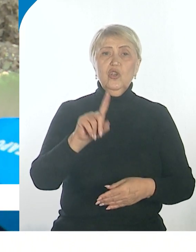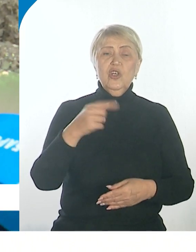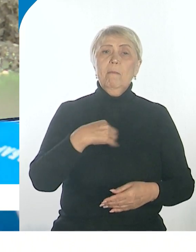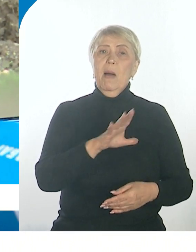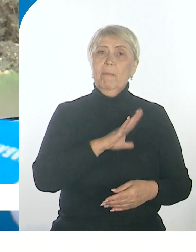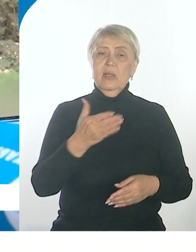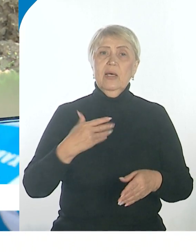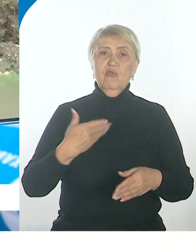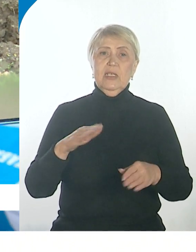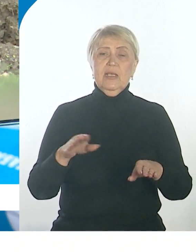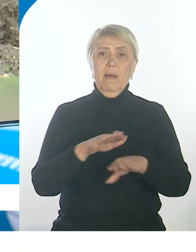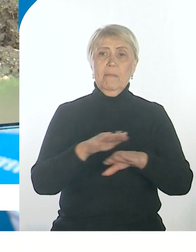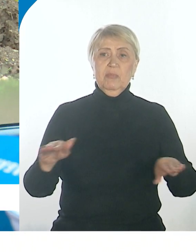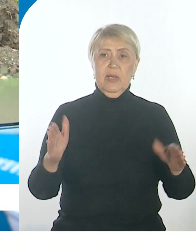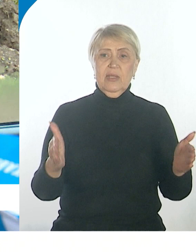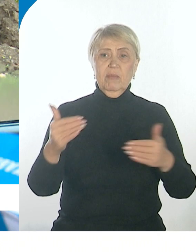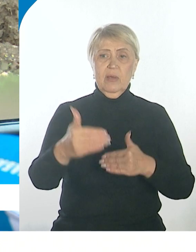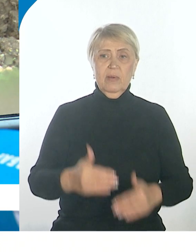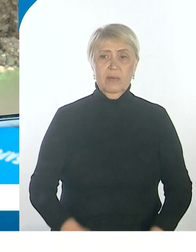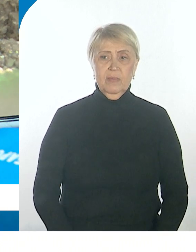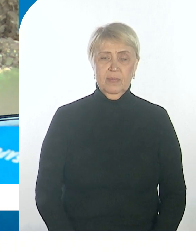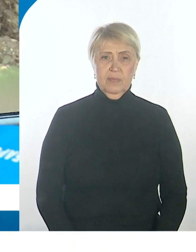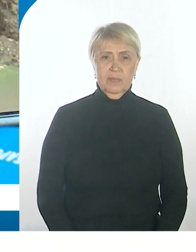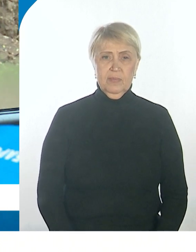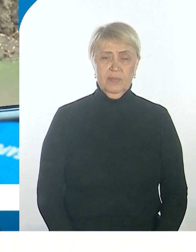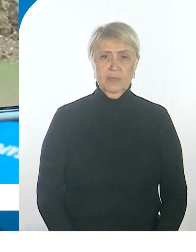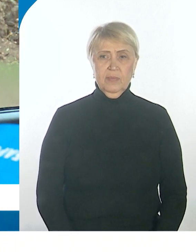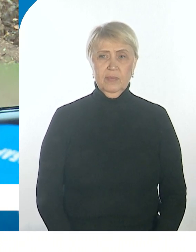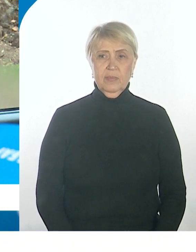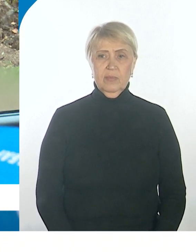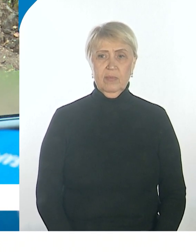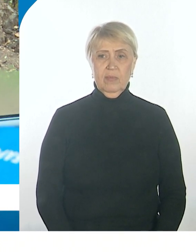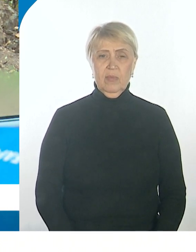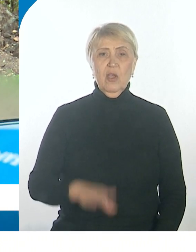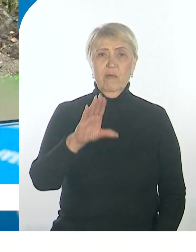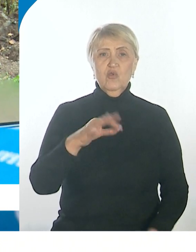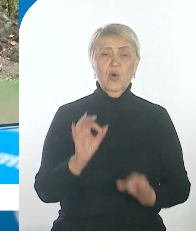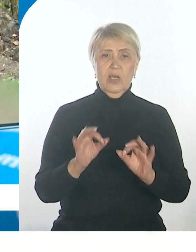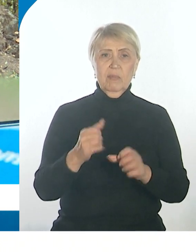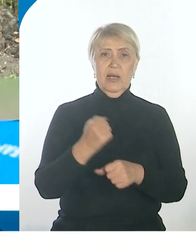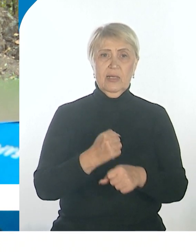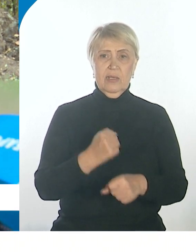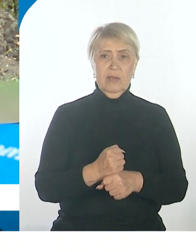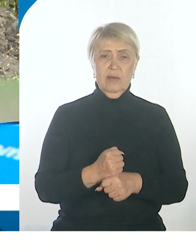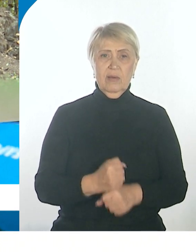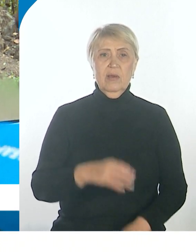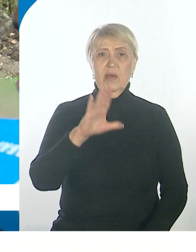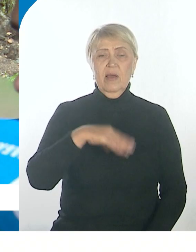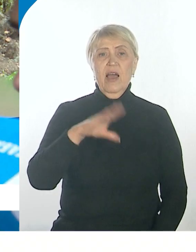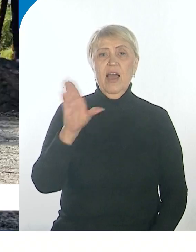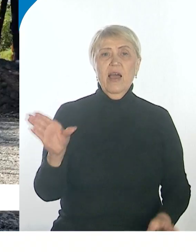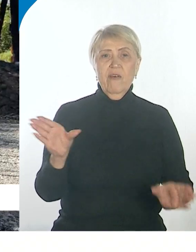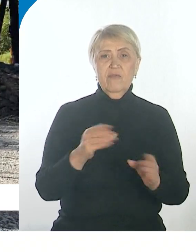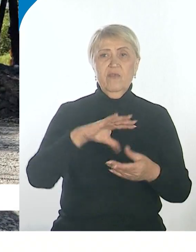Ездила сюда часто, у меня сын тут работал, приезжала к ним. Все нормально сделали. Всем спасибо